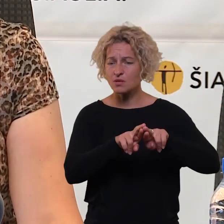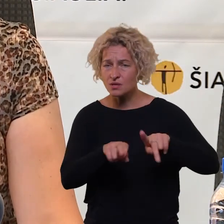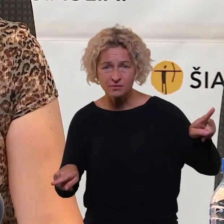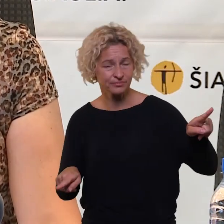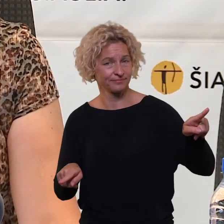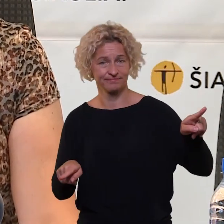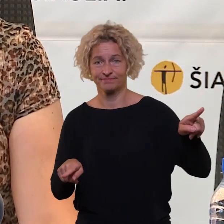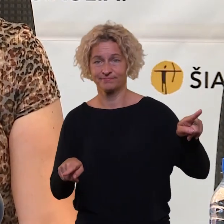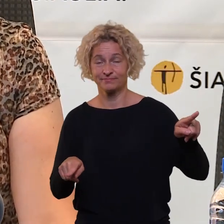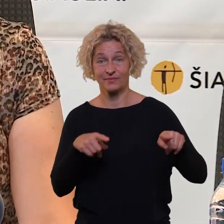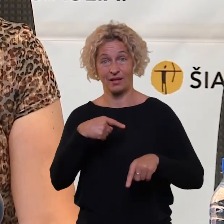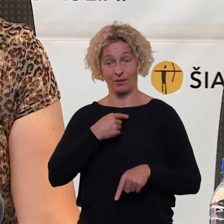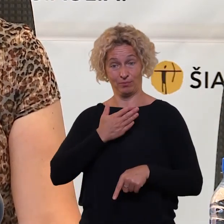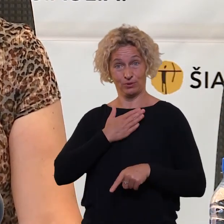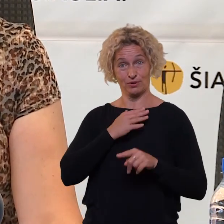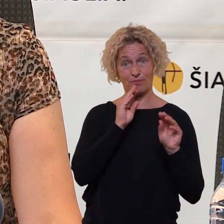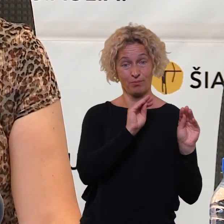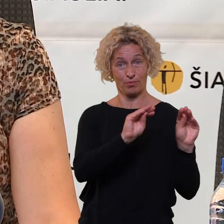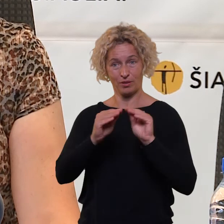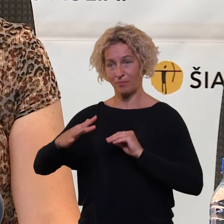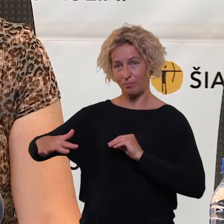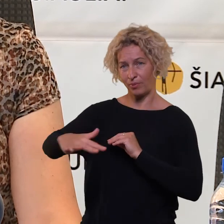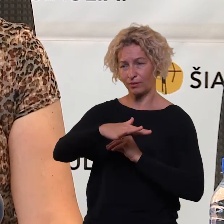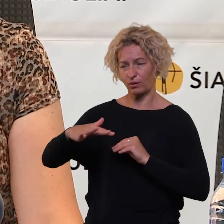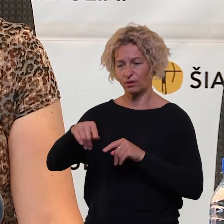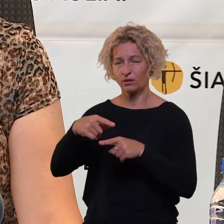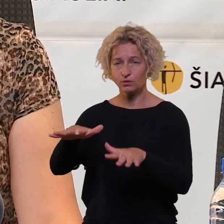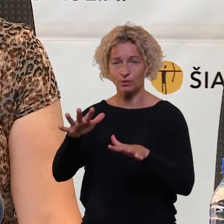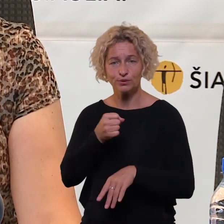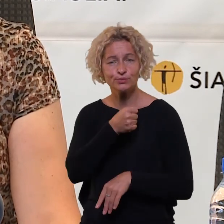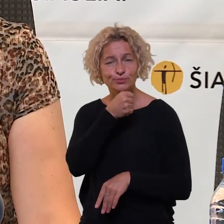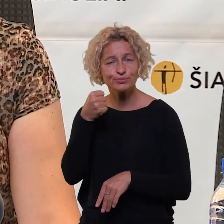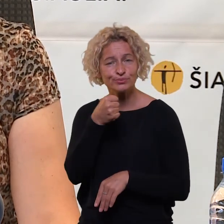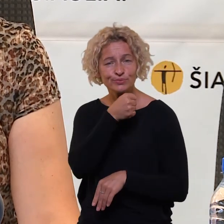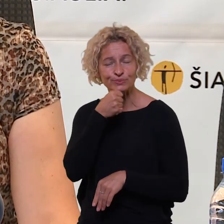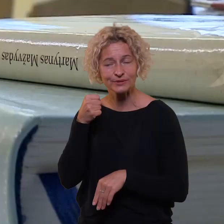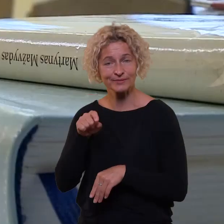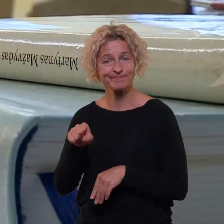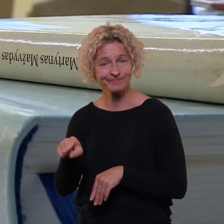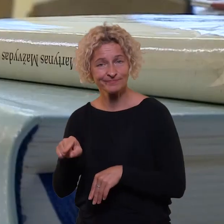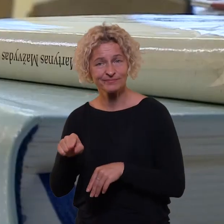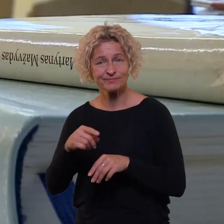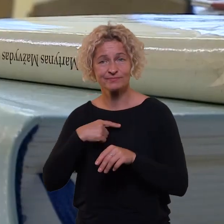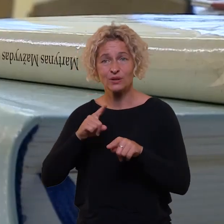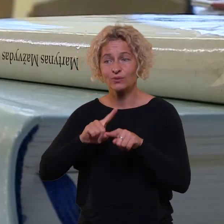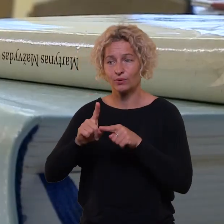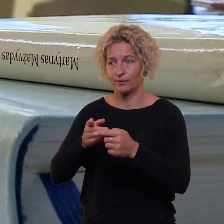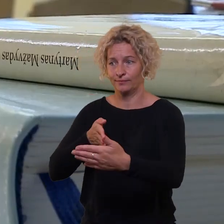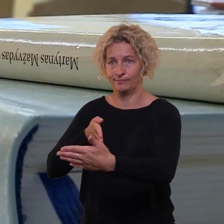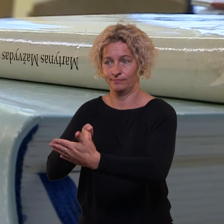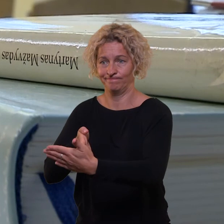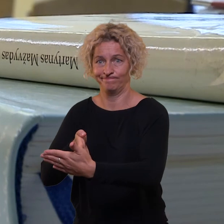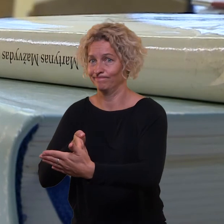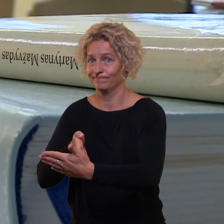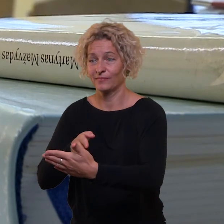aktualu. Nes mūsų pedagoginė bendruomenė sensta ir mes turime tikrai artimiausių metų iššūkį,